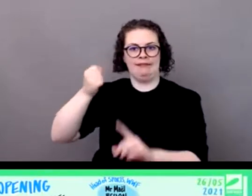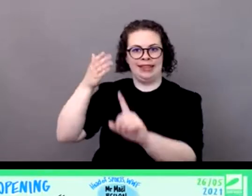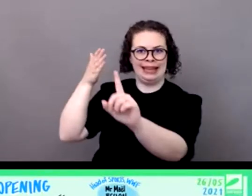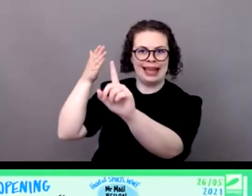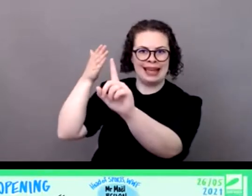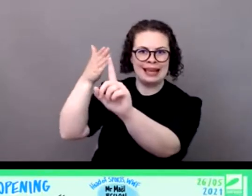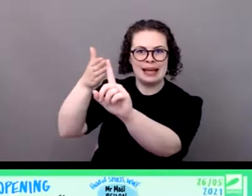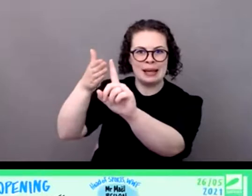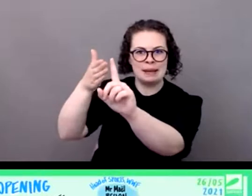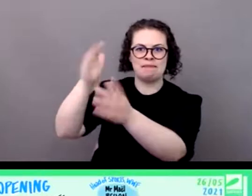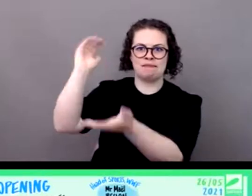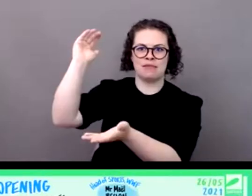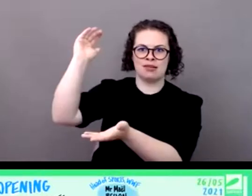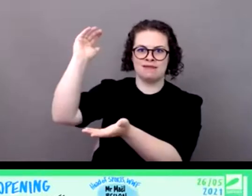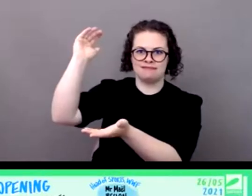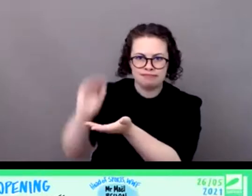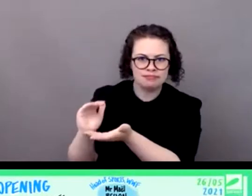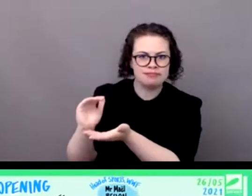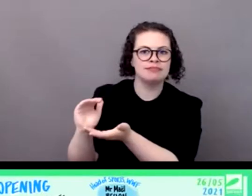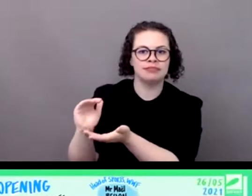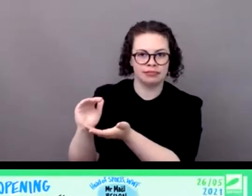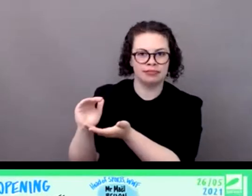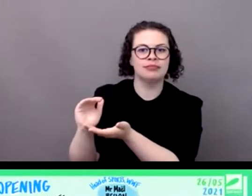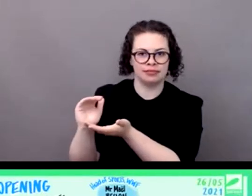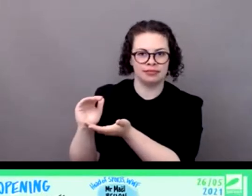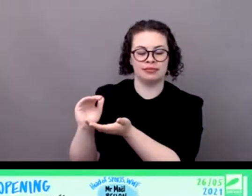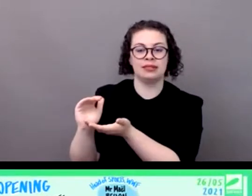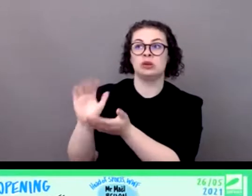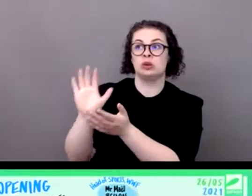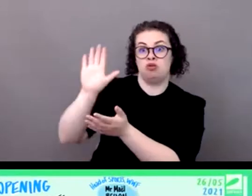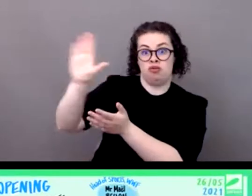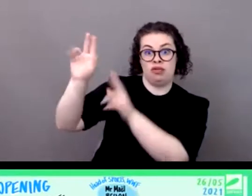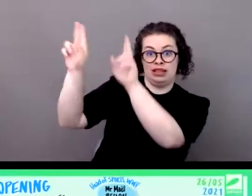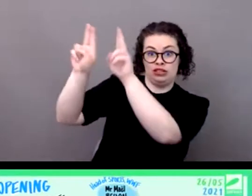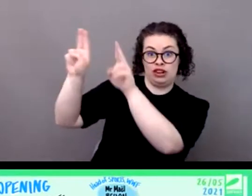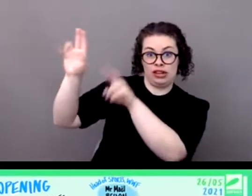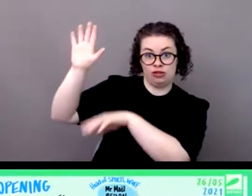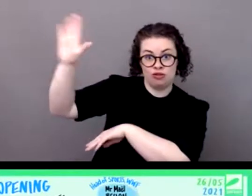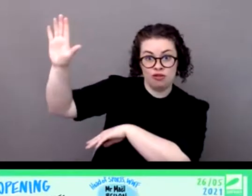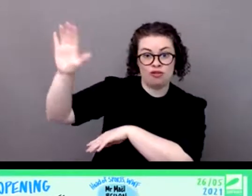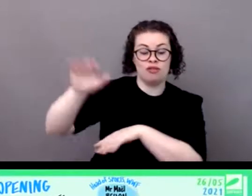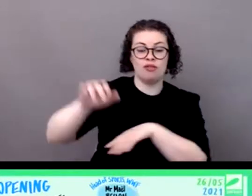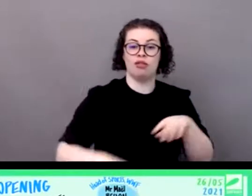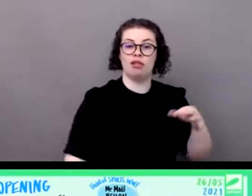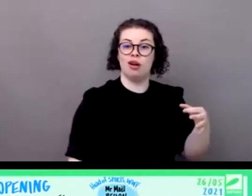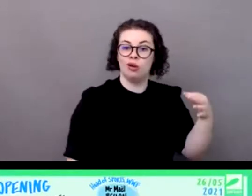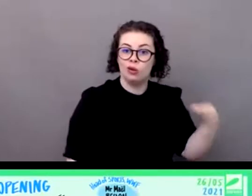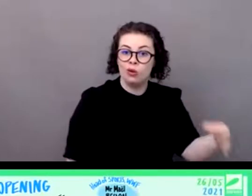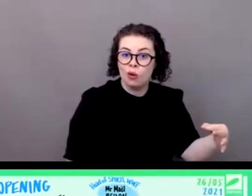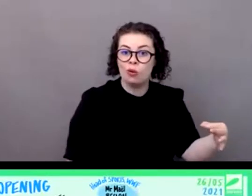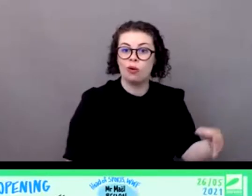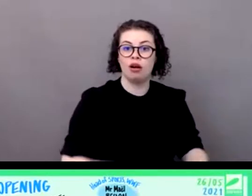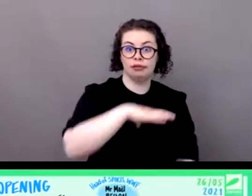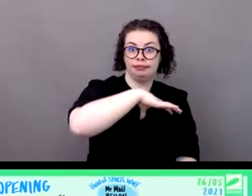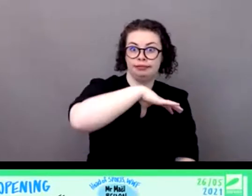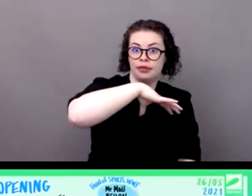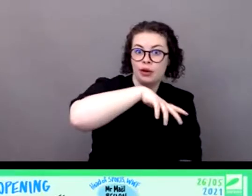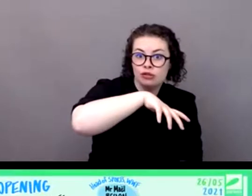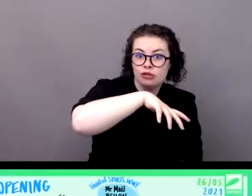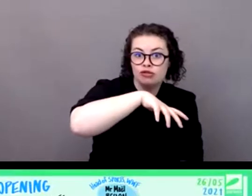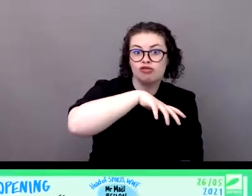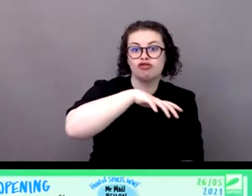quand on réfléchit sur une neutralité que sur une structure ça ça a des effets très pervers et c'est pas forcément le